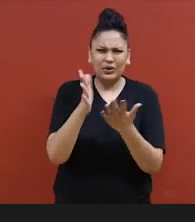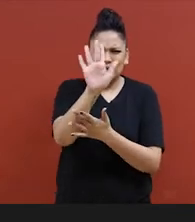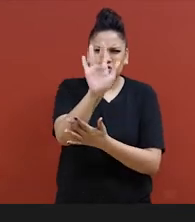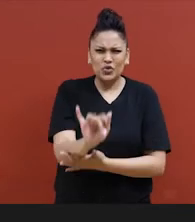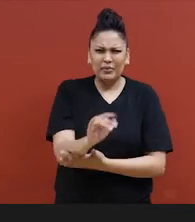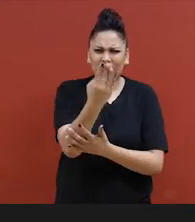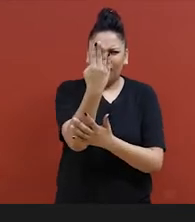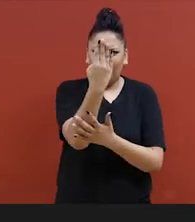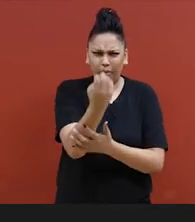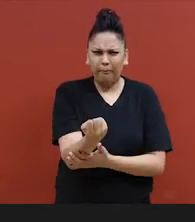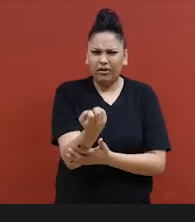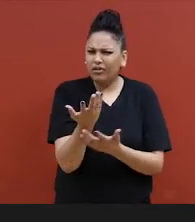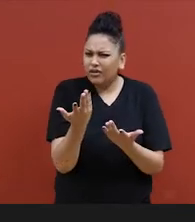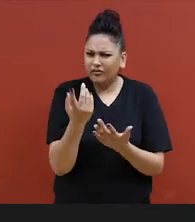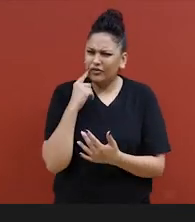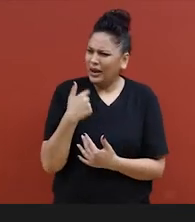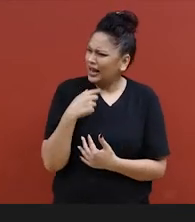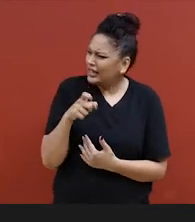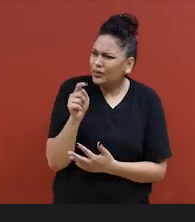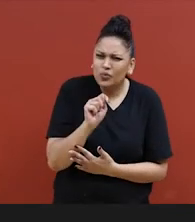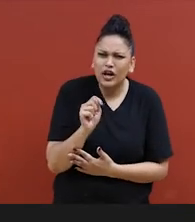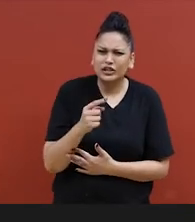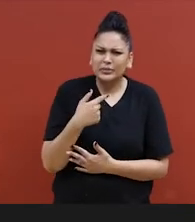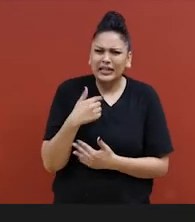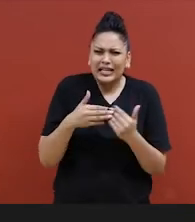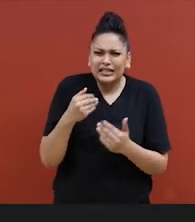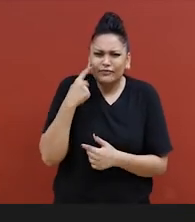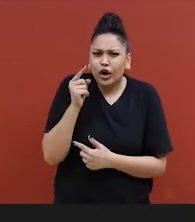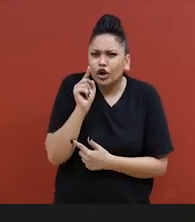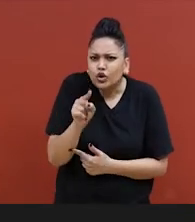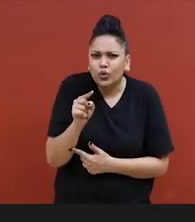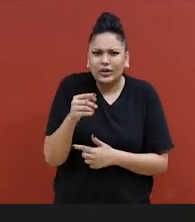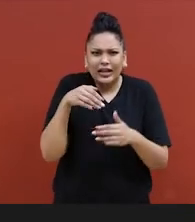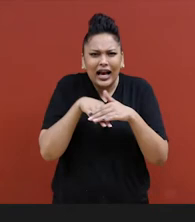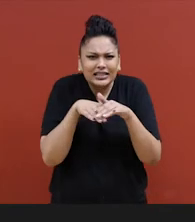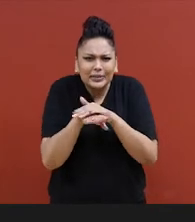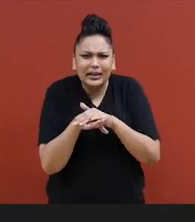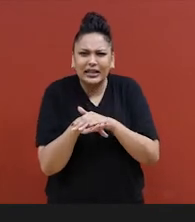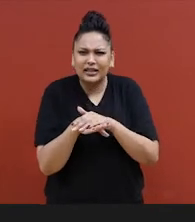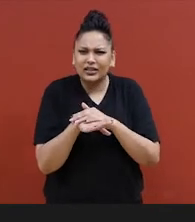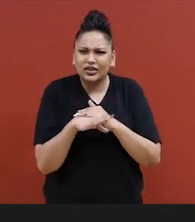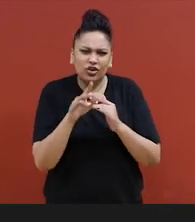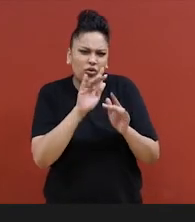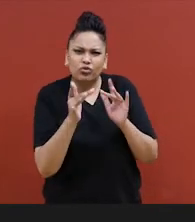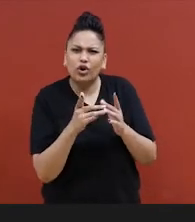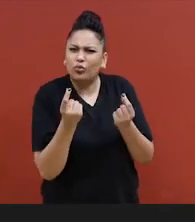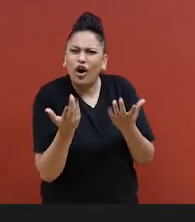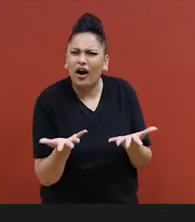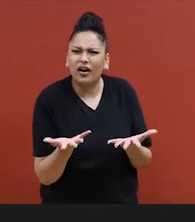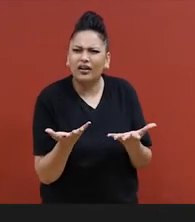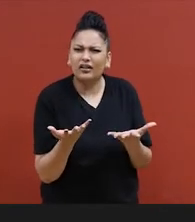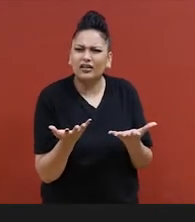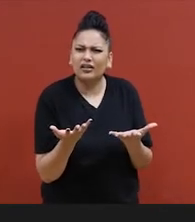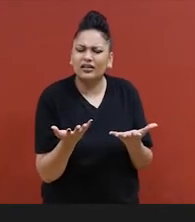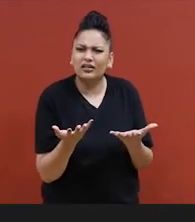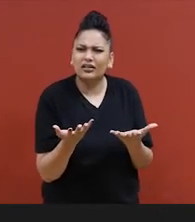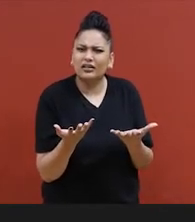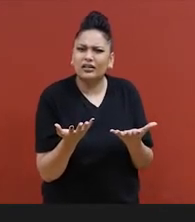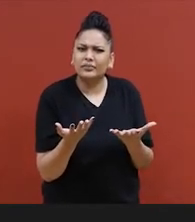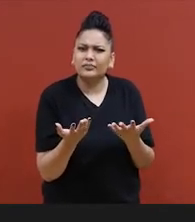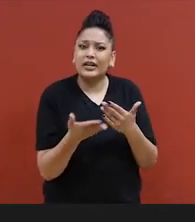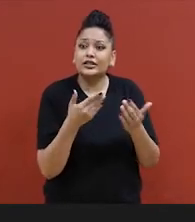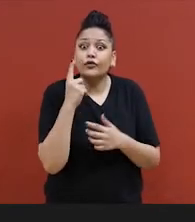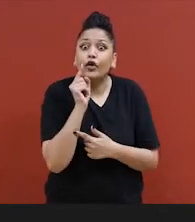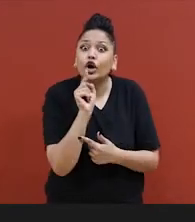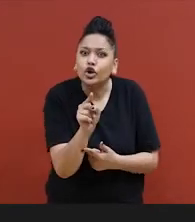besoin de fermer la porte pour aller aux toilettes parce que c'est plus facile pour vous d'avoir accès à moi et de faire ce dont vous avez besoin.